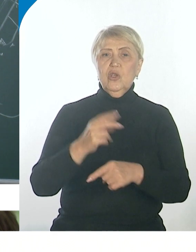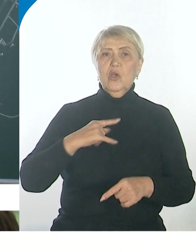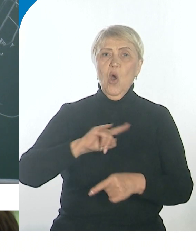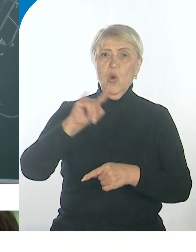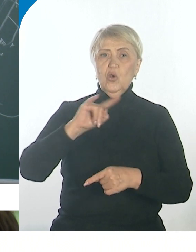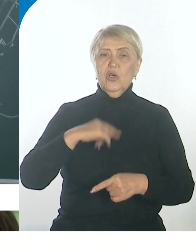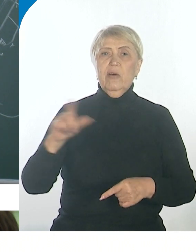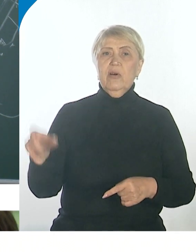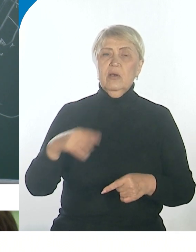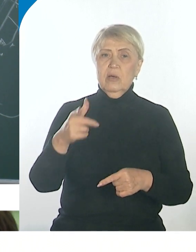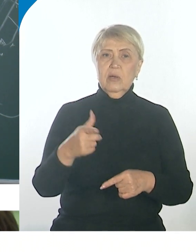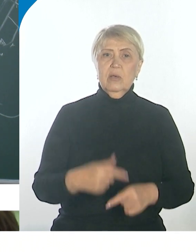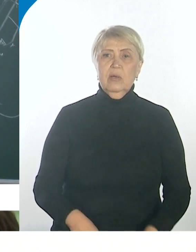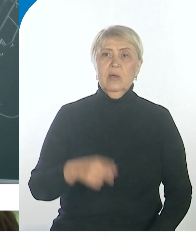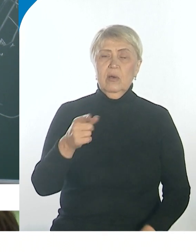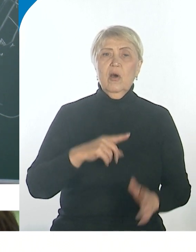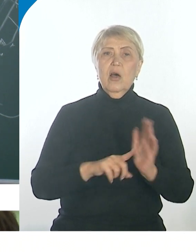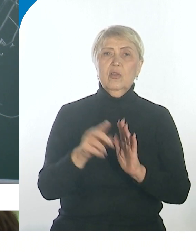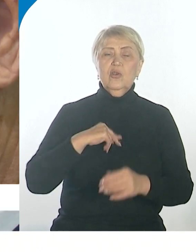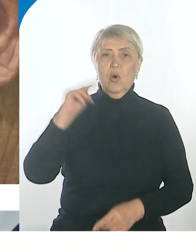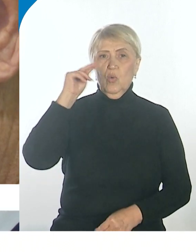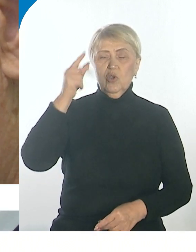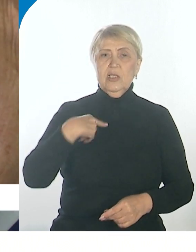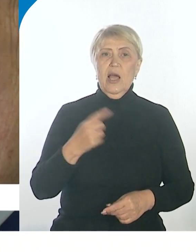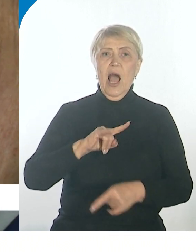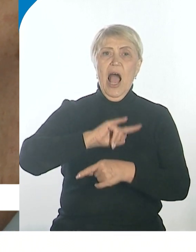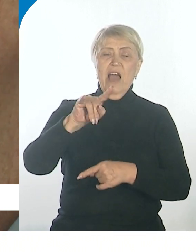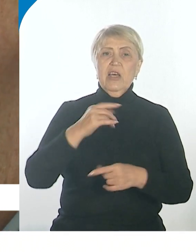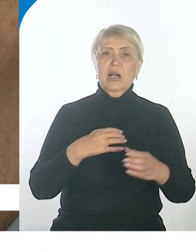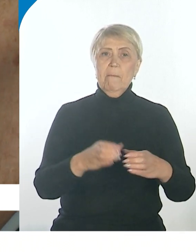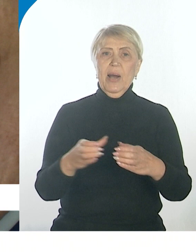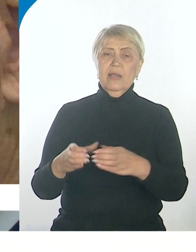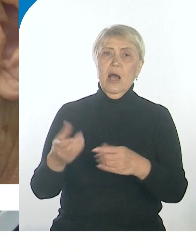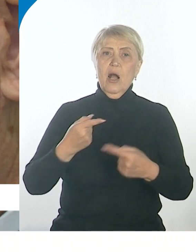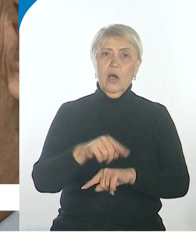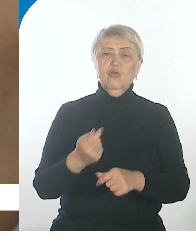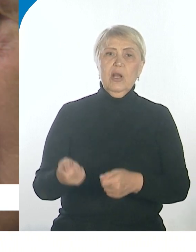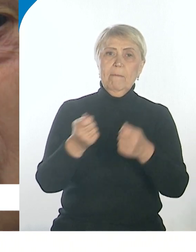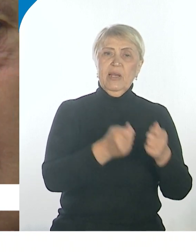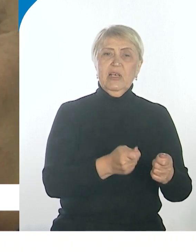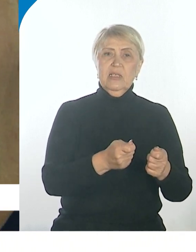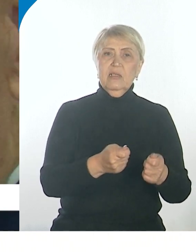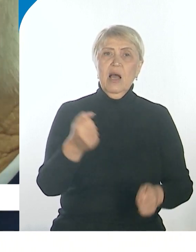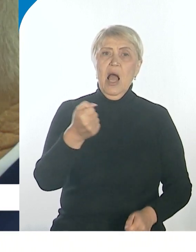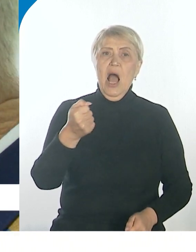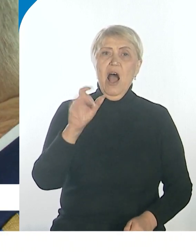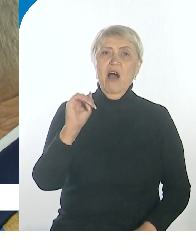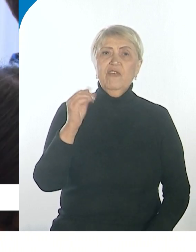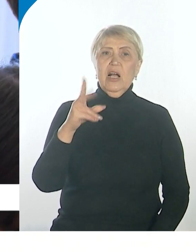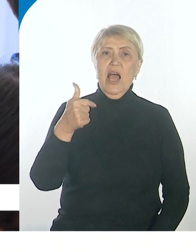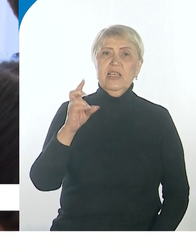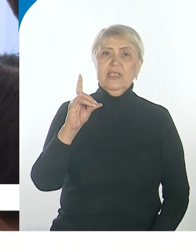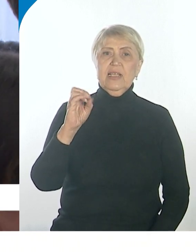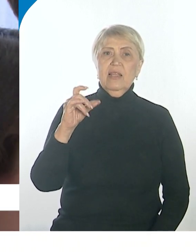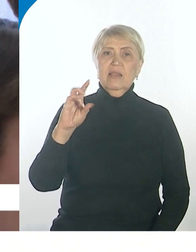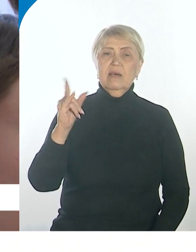году Владимир Ильич начал работать в казанской авиакомпании «Аэростан», в которой перевозил боеприпасы в Афганистан. После одного из таких